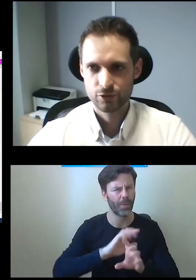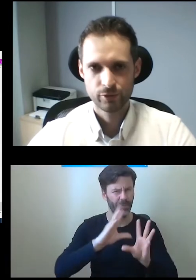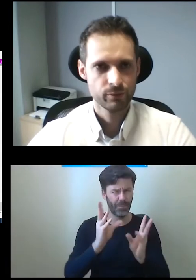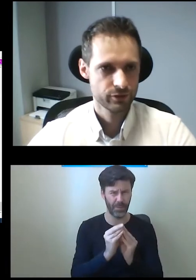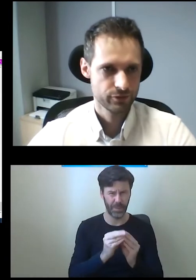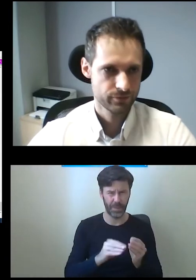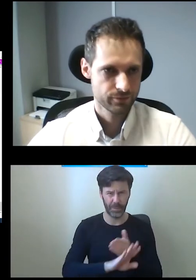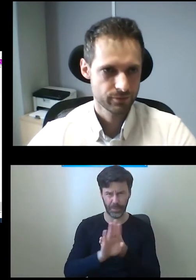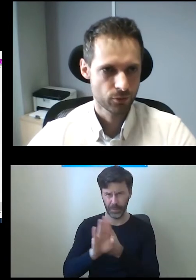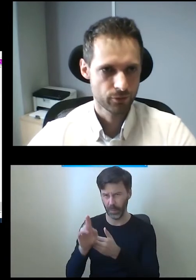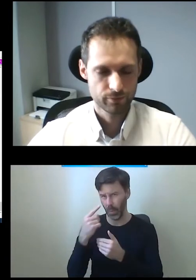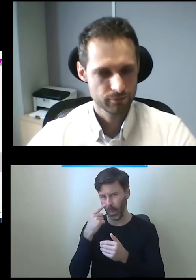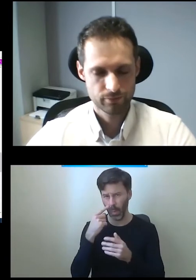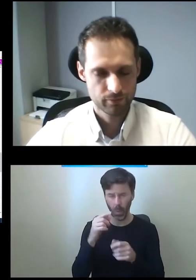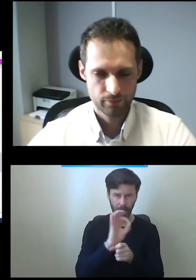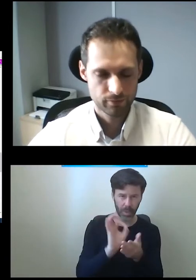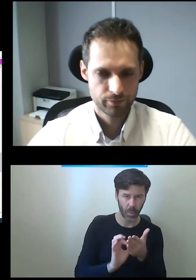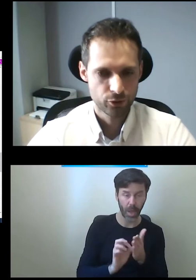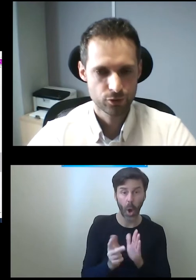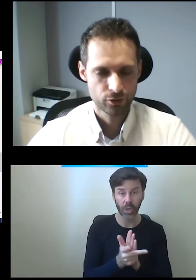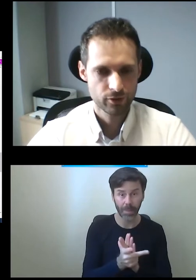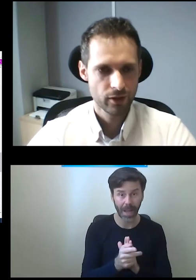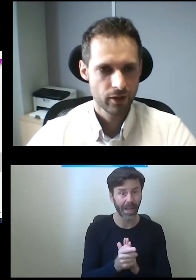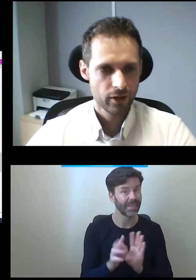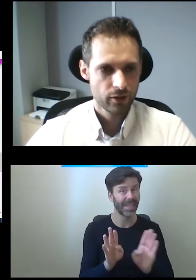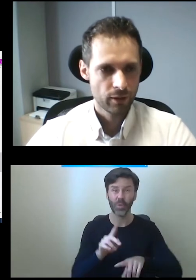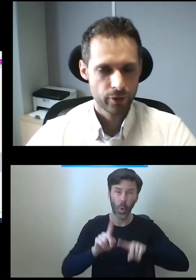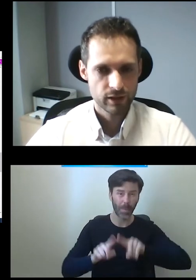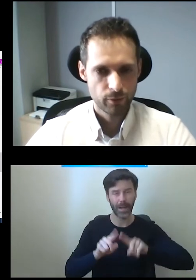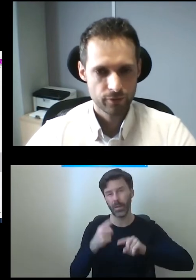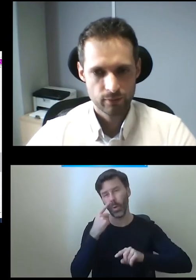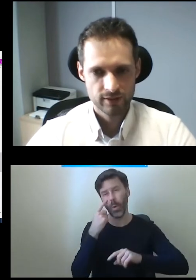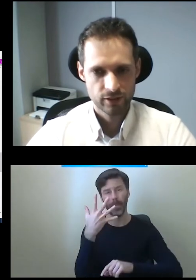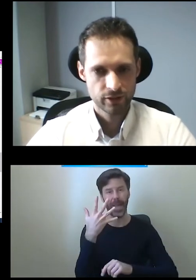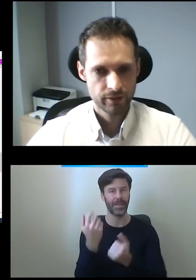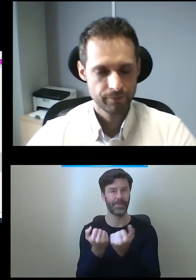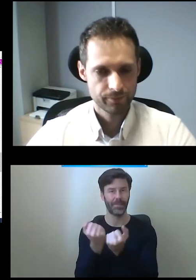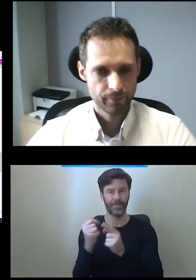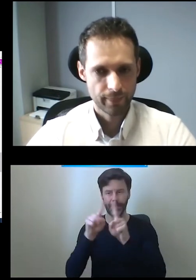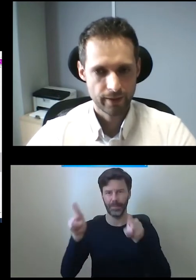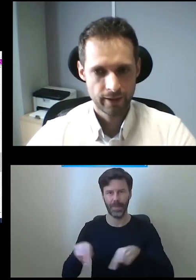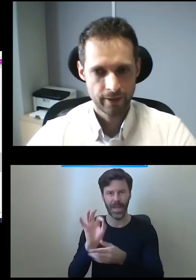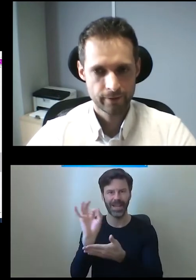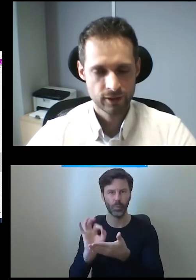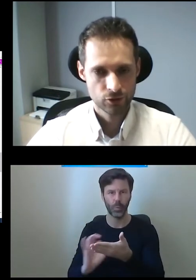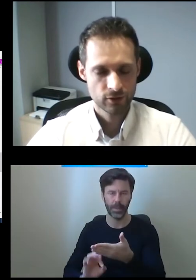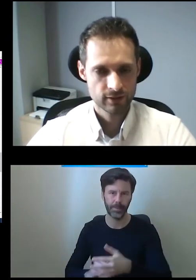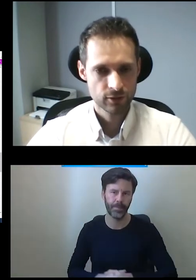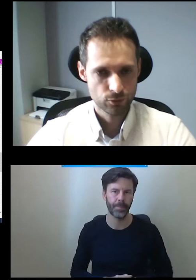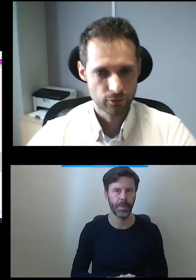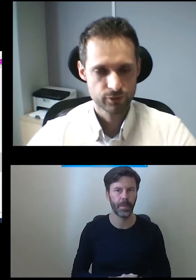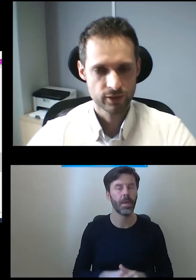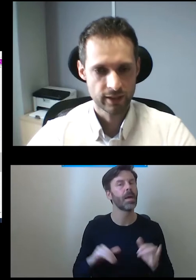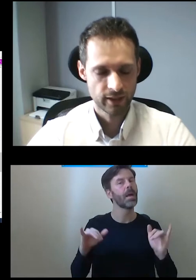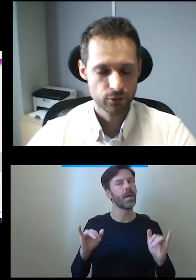Zasadniczo mieścimy się gdzieś w około 5 stron. A projekty powstają na zasadzie dostarczone do nas